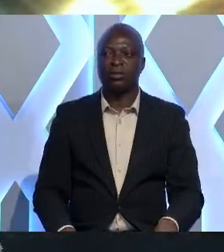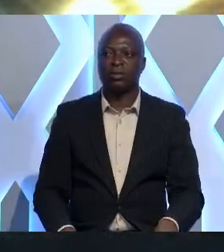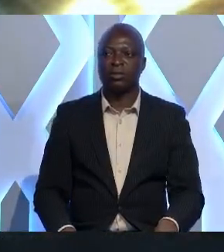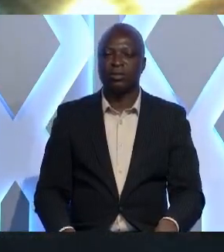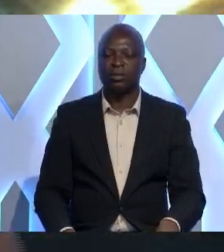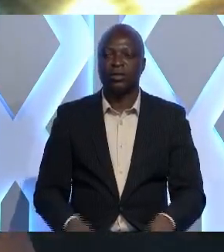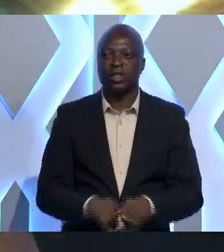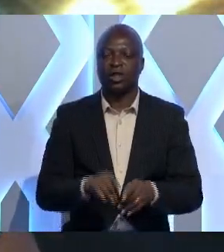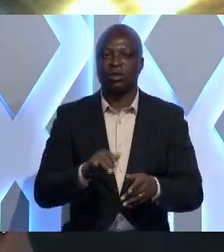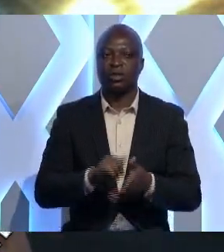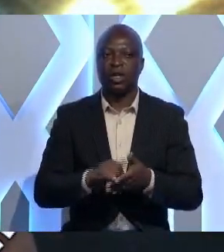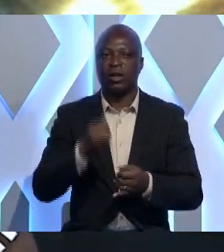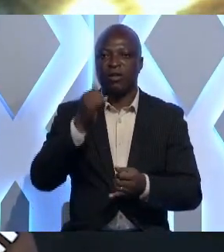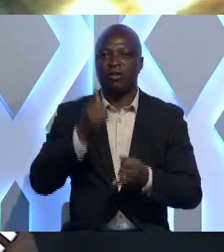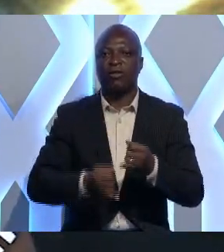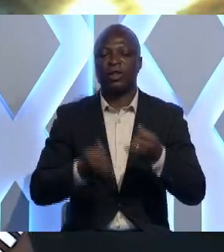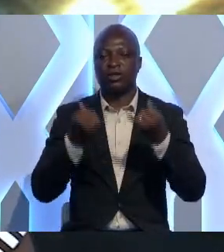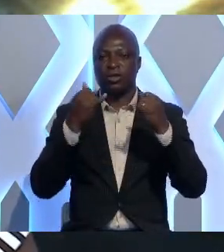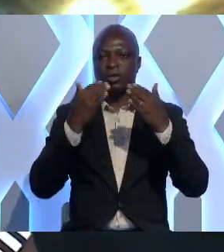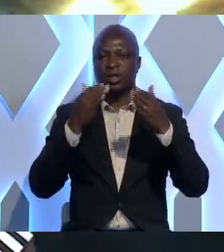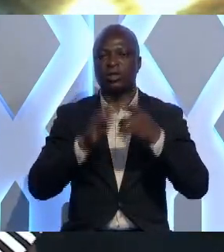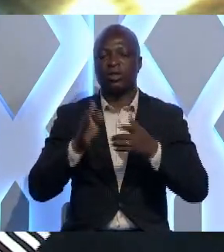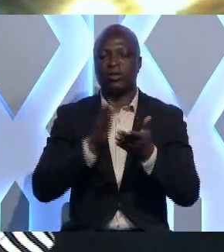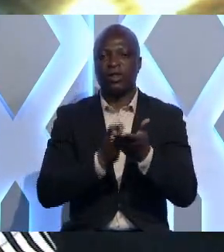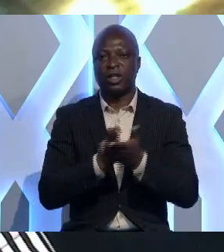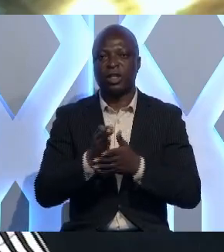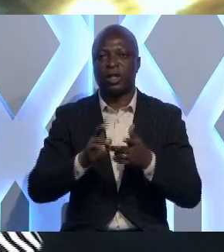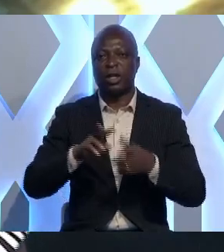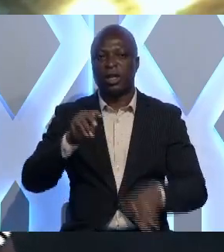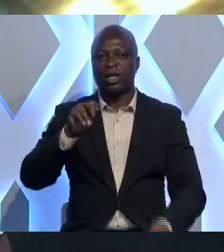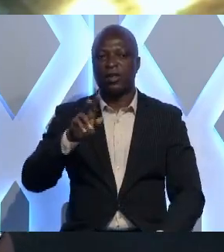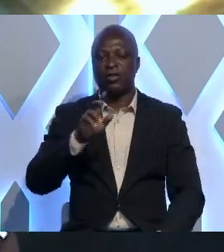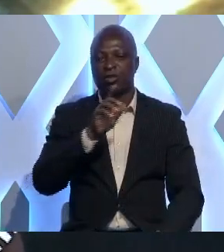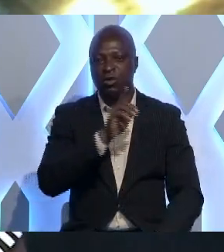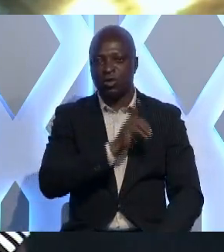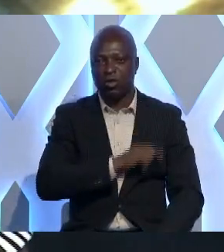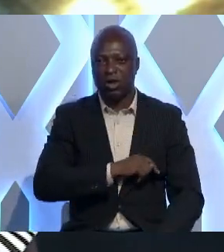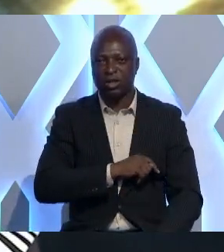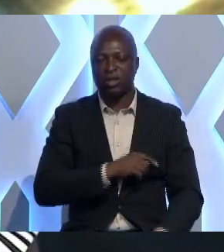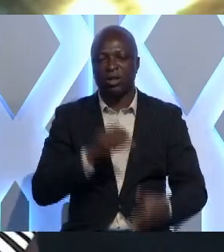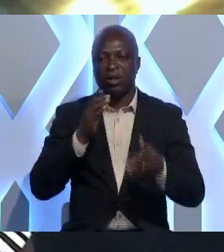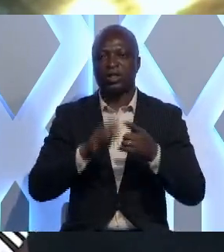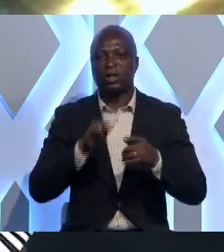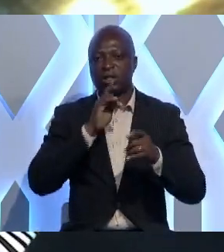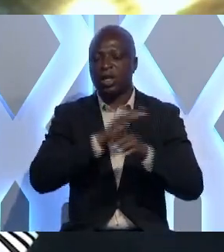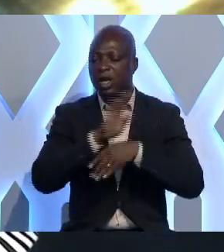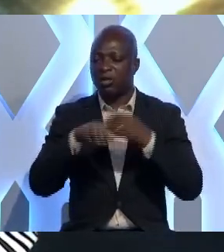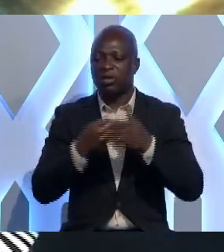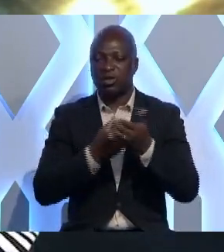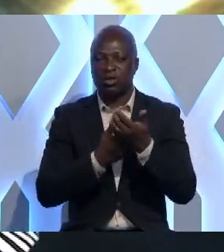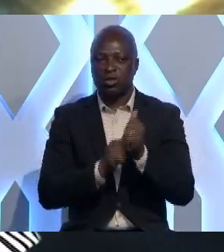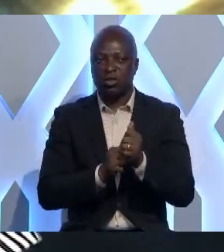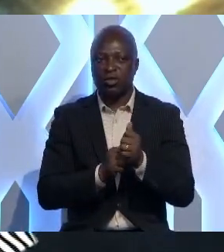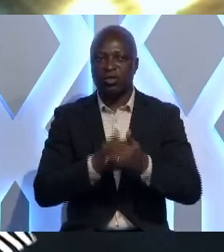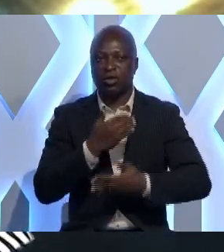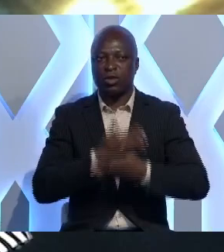Et ainsi se referme cette édition. Merci de votre fidélité à la télévision togolaise. Merci notamment à tous ceux qui nous ont suivis